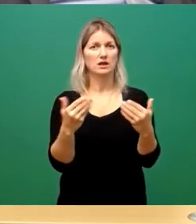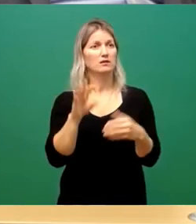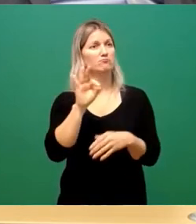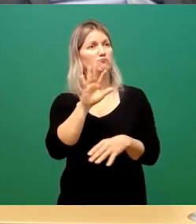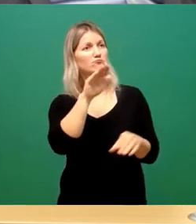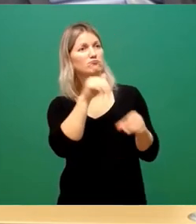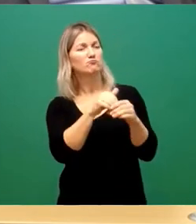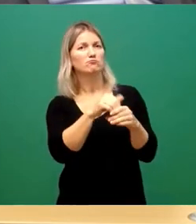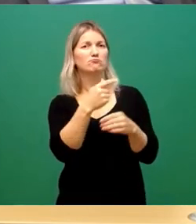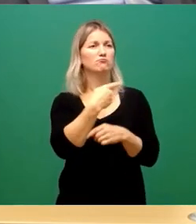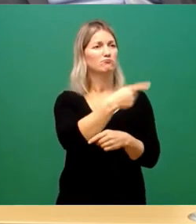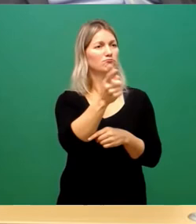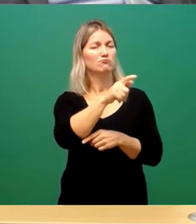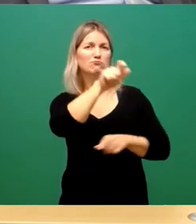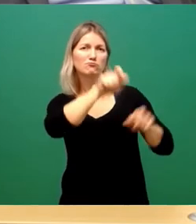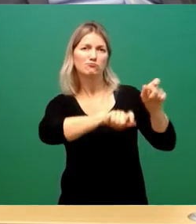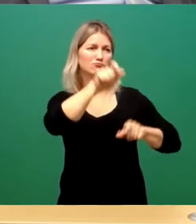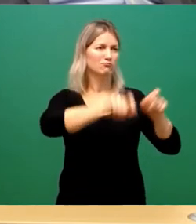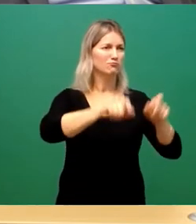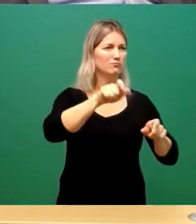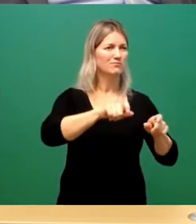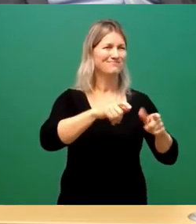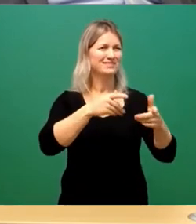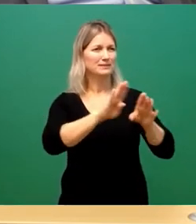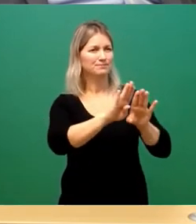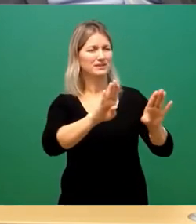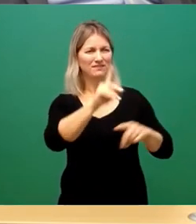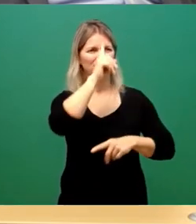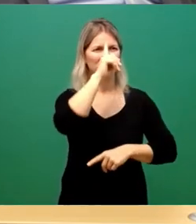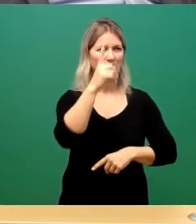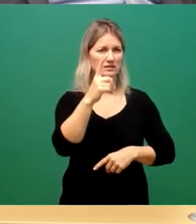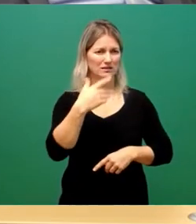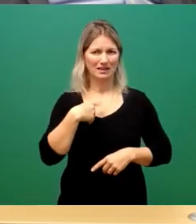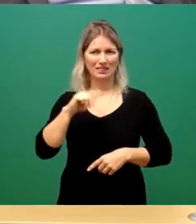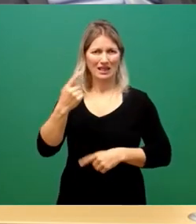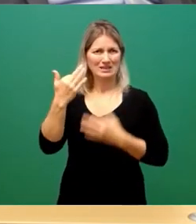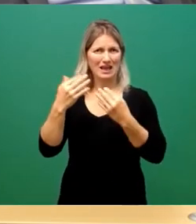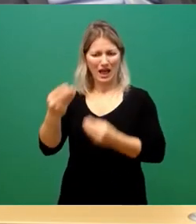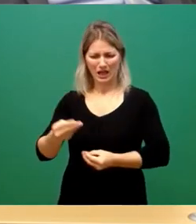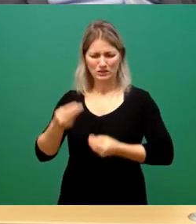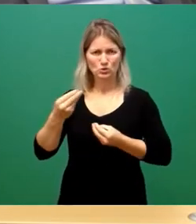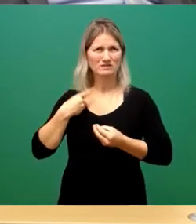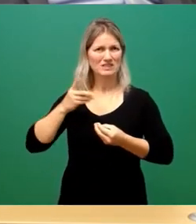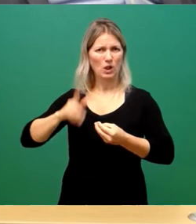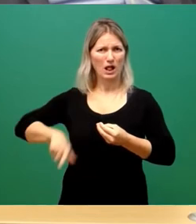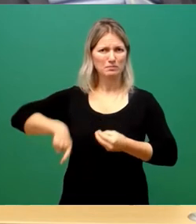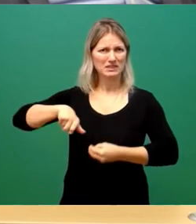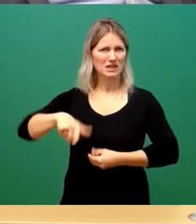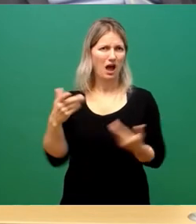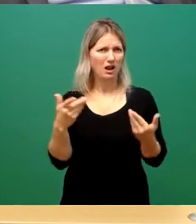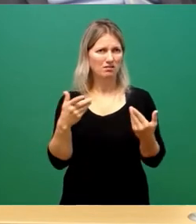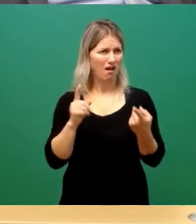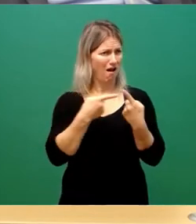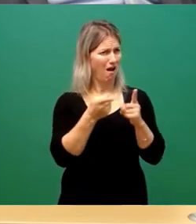Bevölkerung nie weiß, wie sie die nächsten Rechnungen bezahlen sollen, wo dramatische Anstiege in allen Bereichen sind,